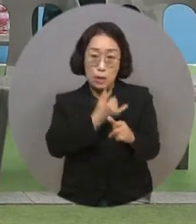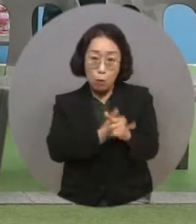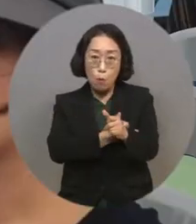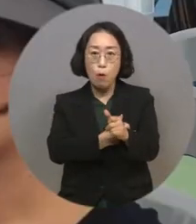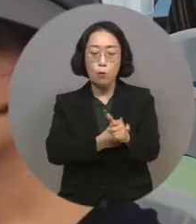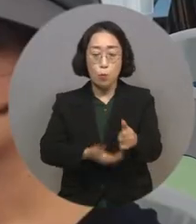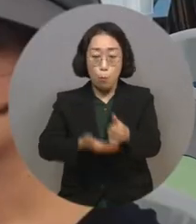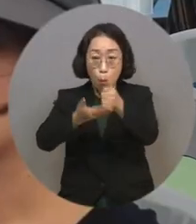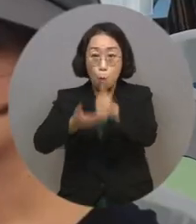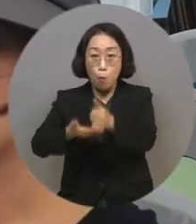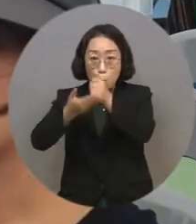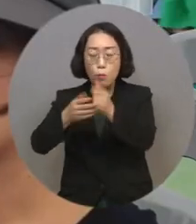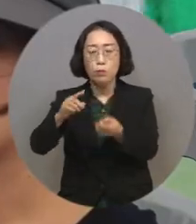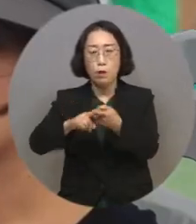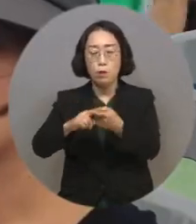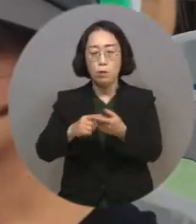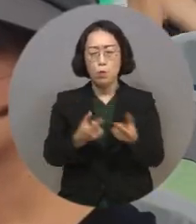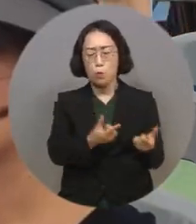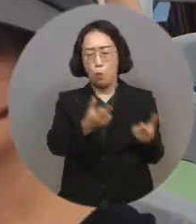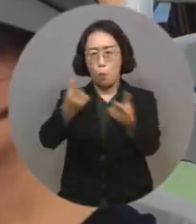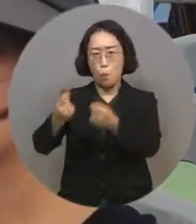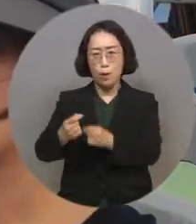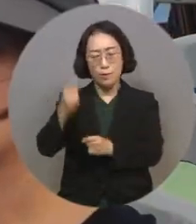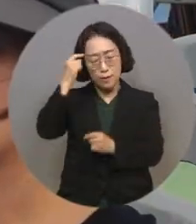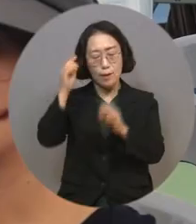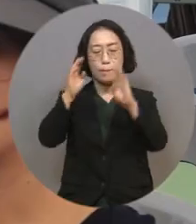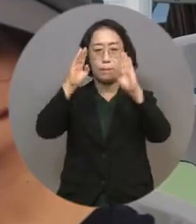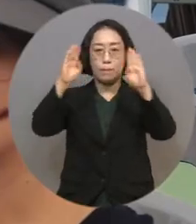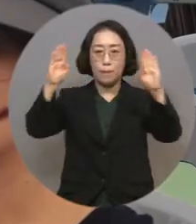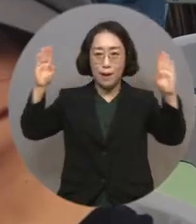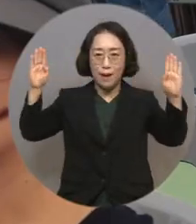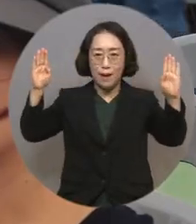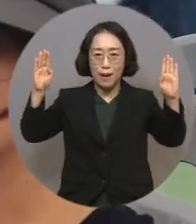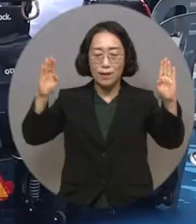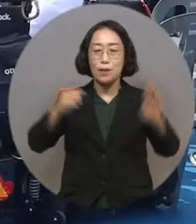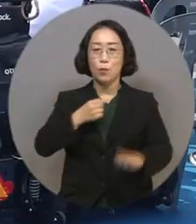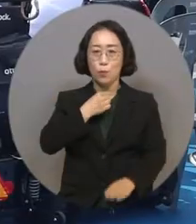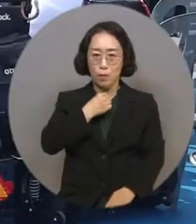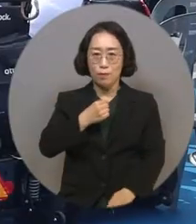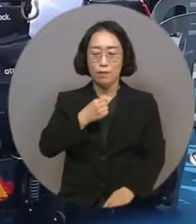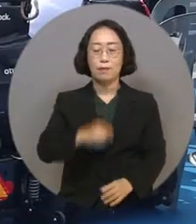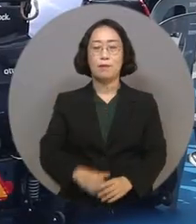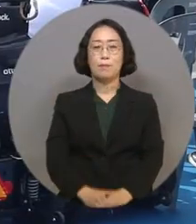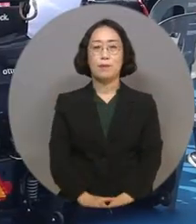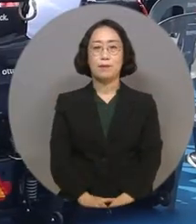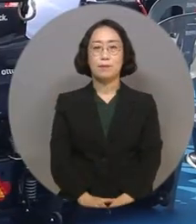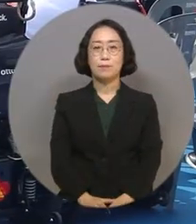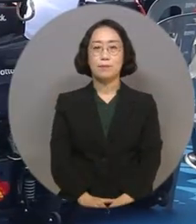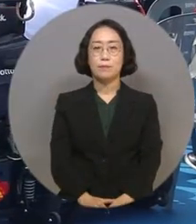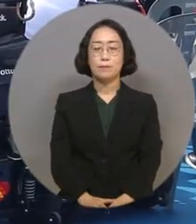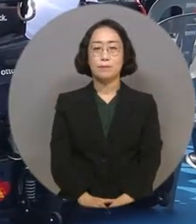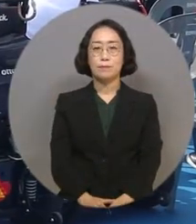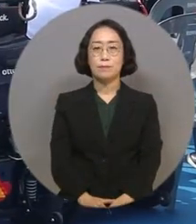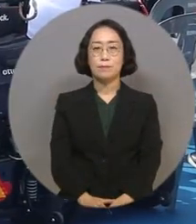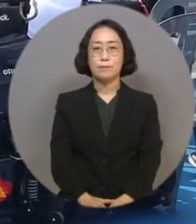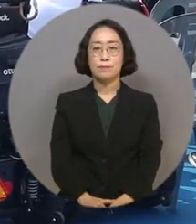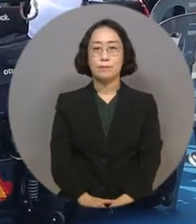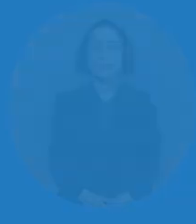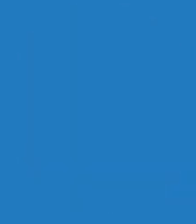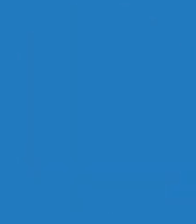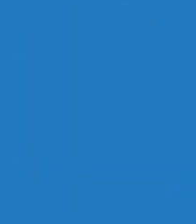대해서는 모두가 같은 시선으로 더욱 확장되기를 기대합니다. 복지TV뉴스 김채리입니다.